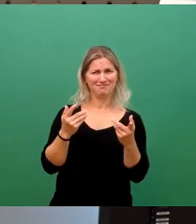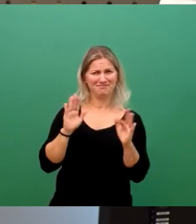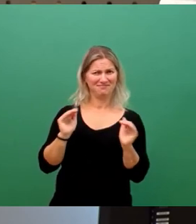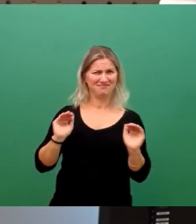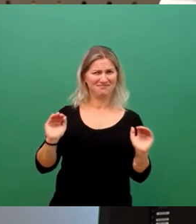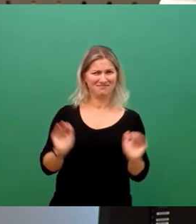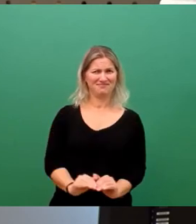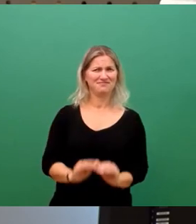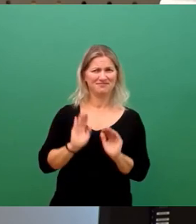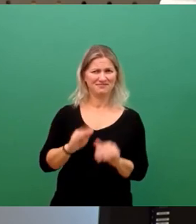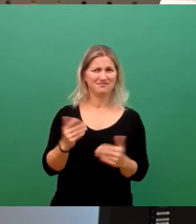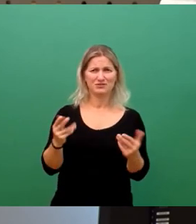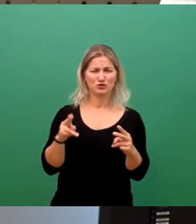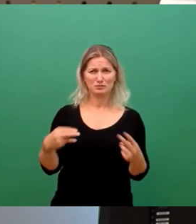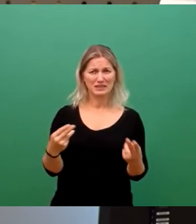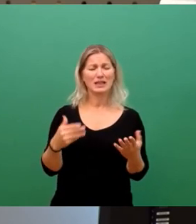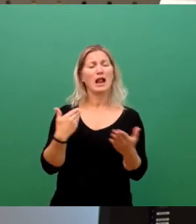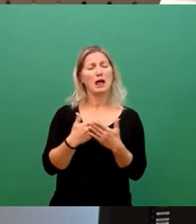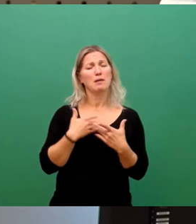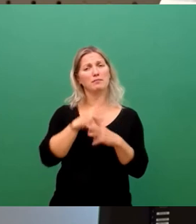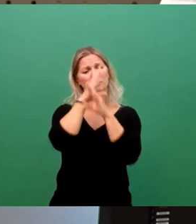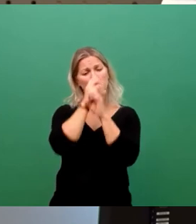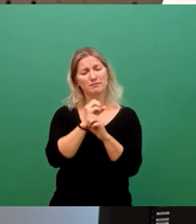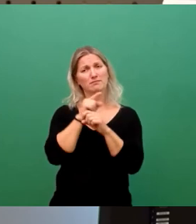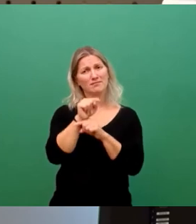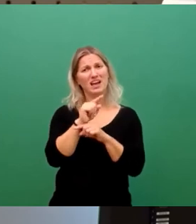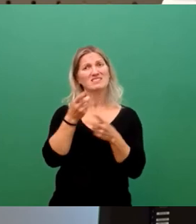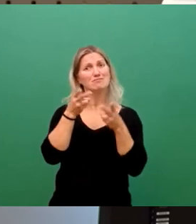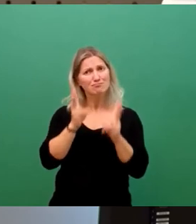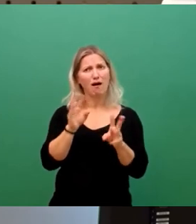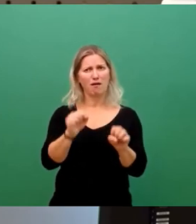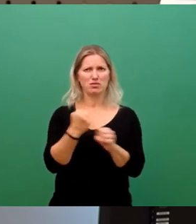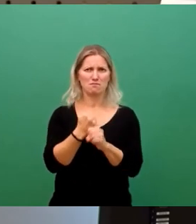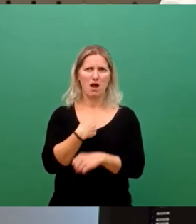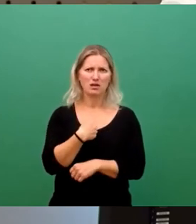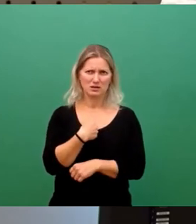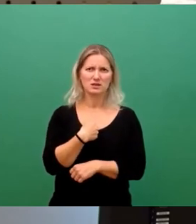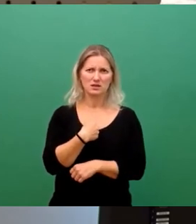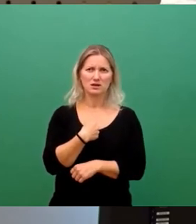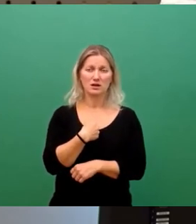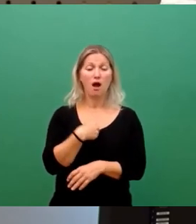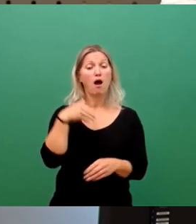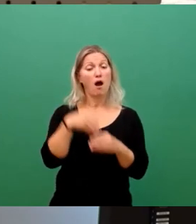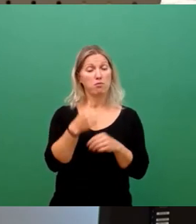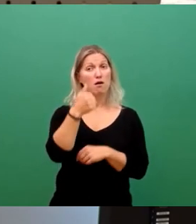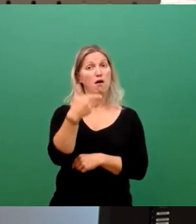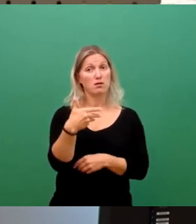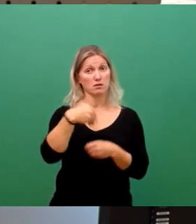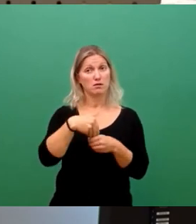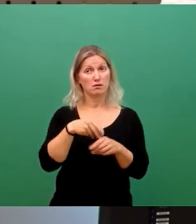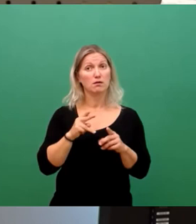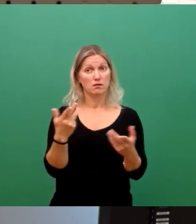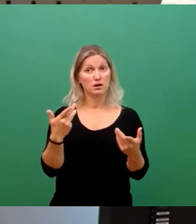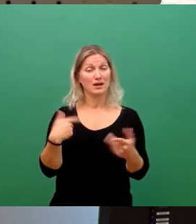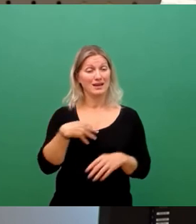Dementsprechend sollten wir uns auf die Sachen fokussieren, die wir tatsächlich auch tun können. Und ja, das sind auch einige. Wir können in Dresden natürlich uns